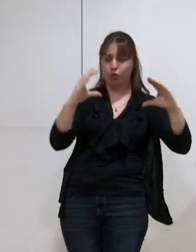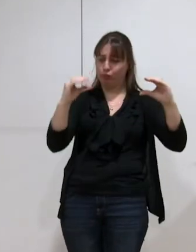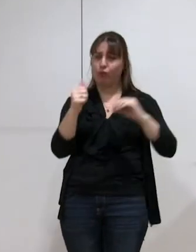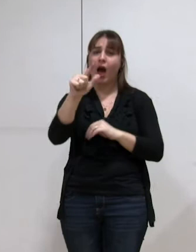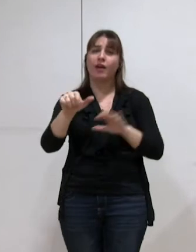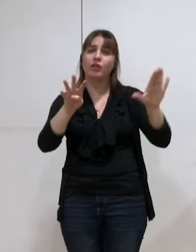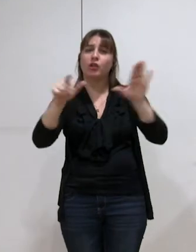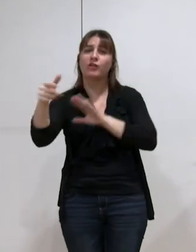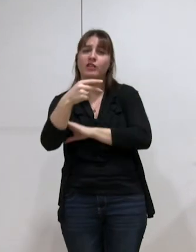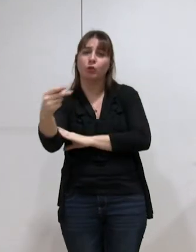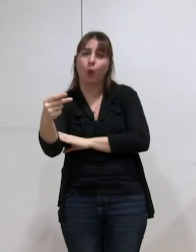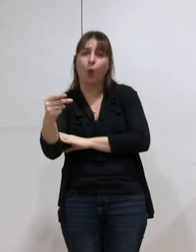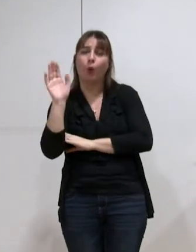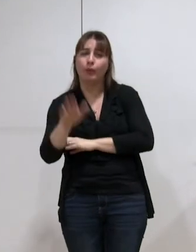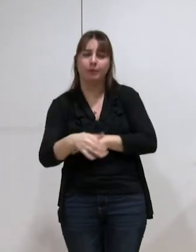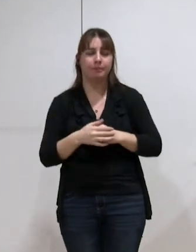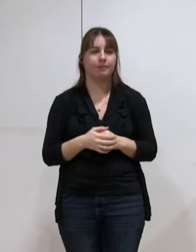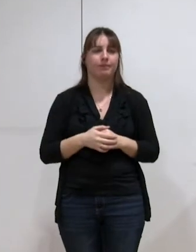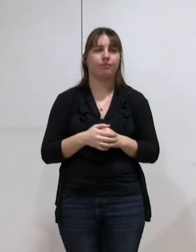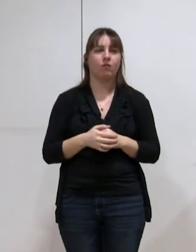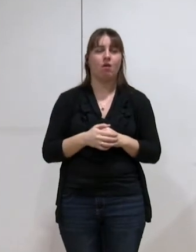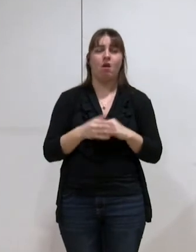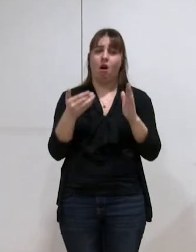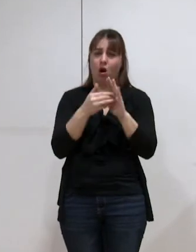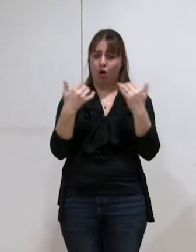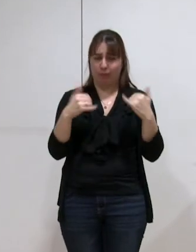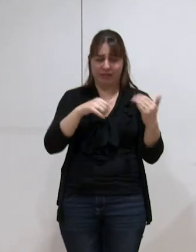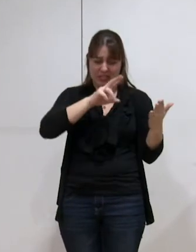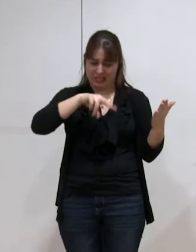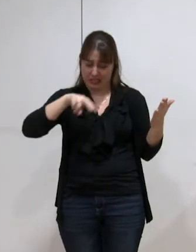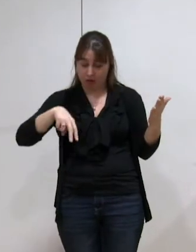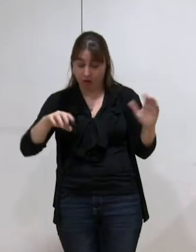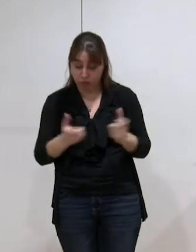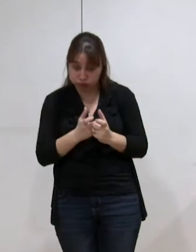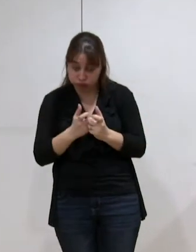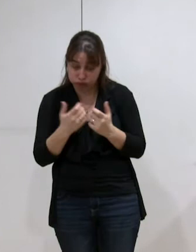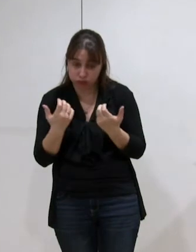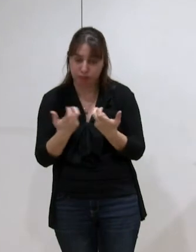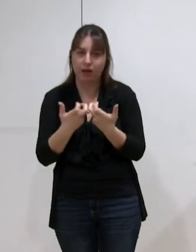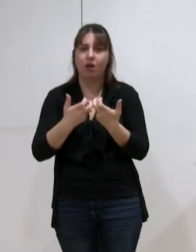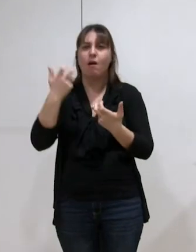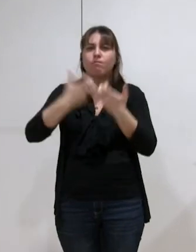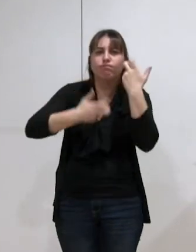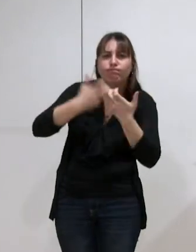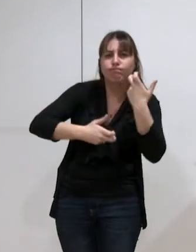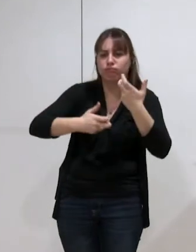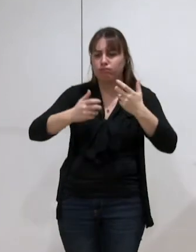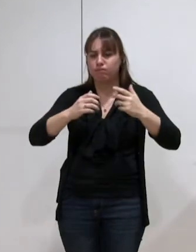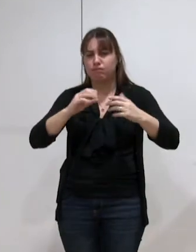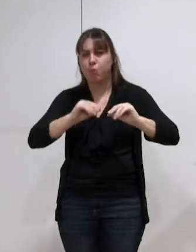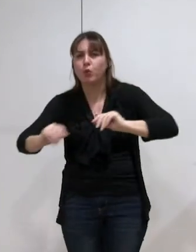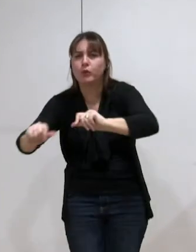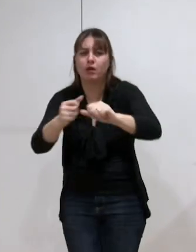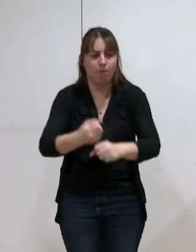,97 euros, passé muscade. Si vous creusez encore un peu, vous verrez que l'évacuation des matériaux générés par un